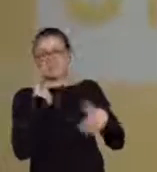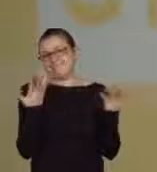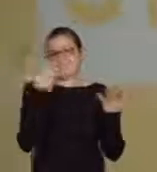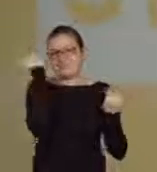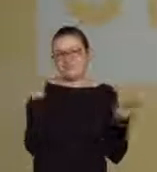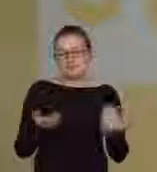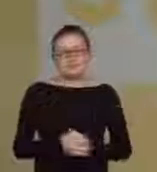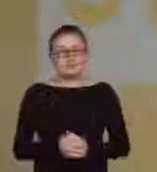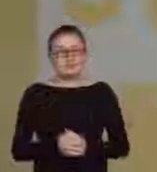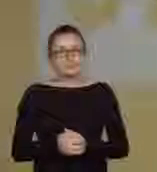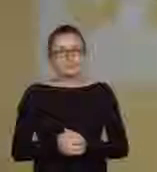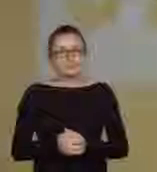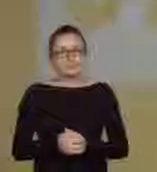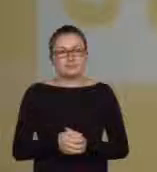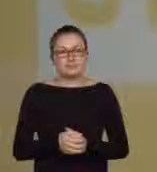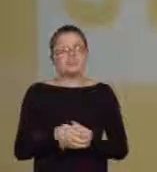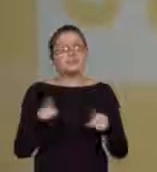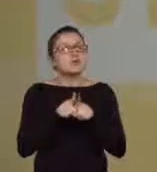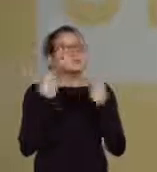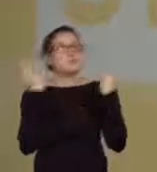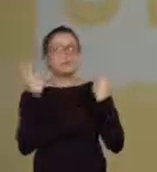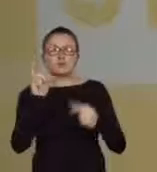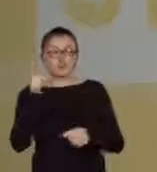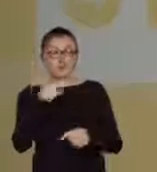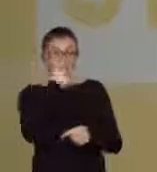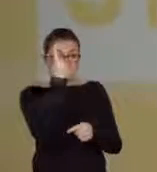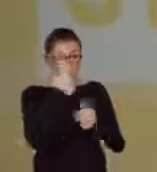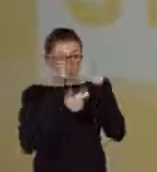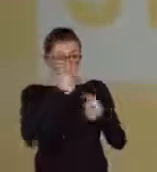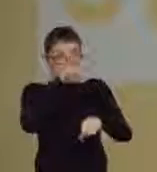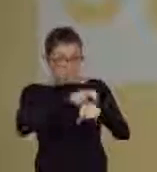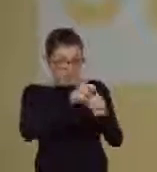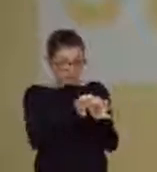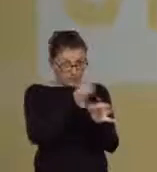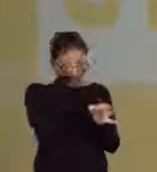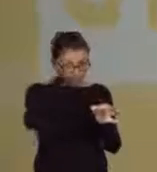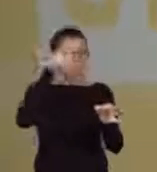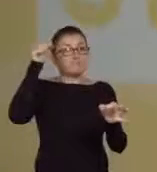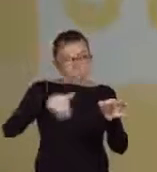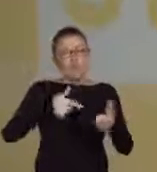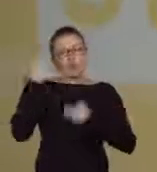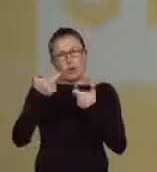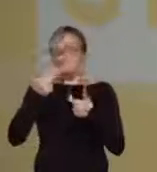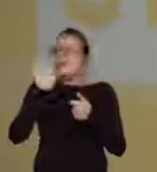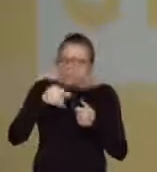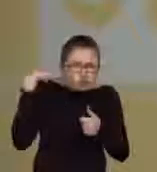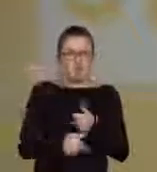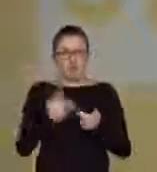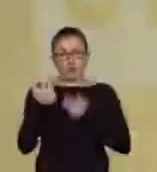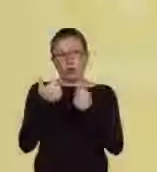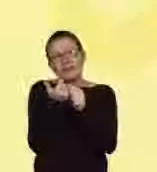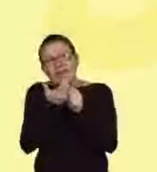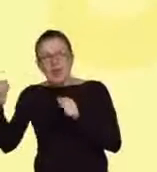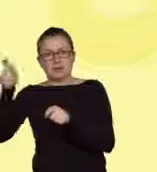też zauważyć, że do jednego doświadczenia można zaprojektować, a czasem nawet trzeba, kilka różnych prób